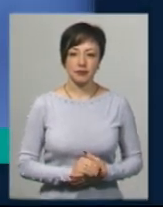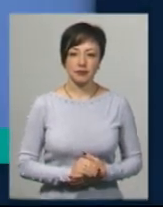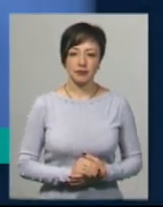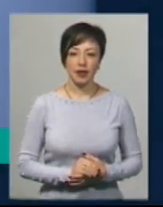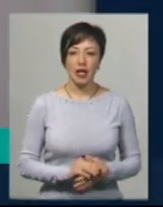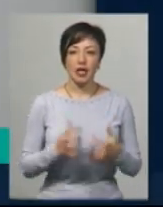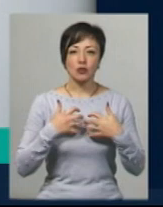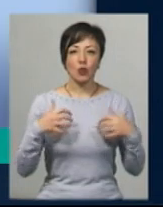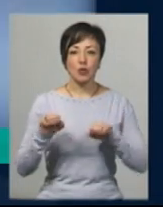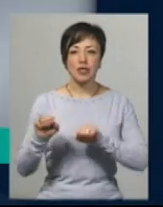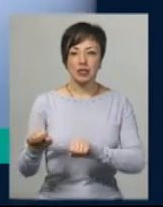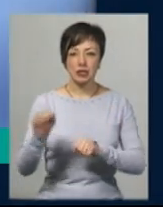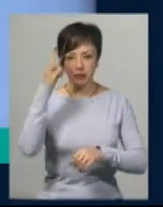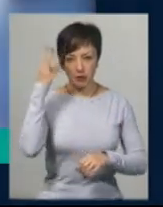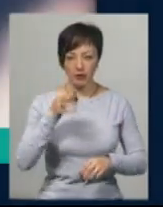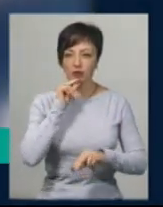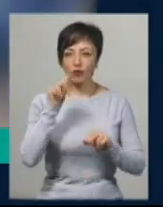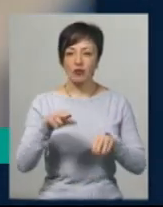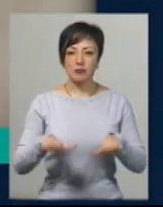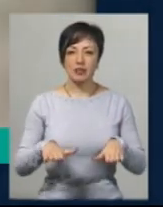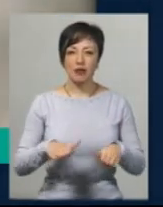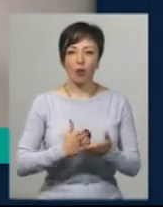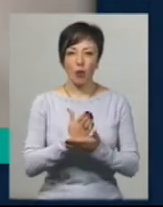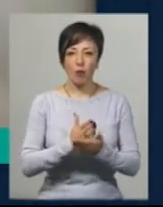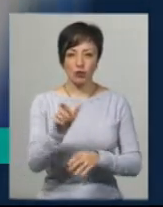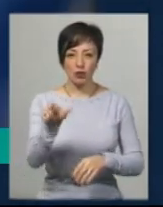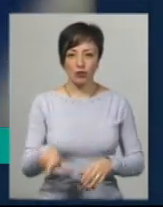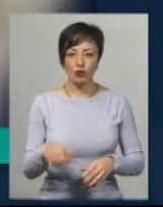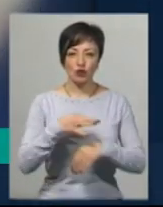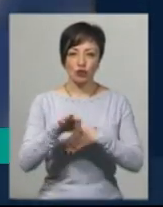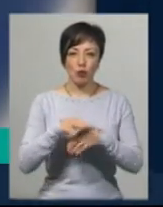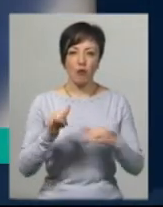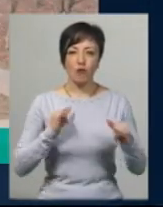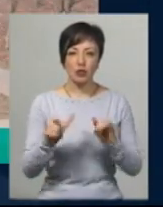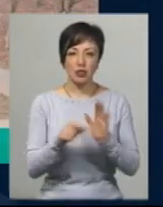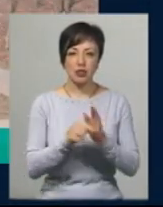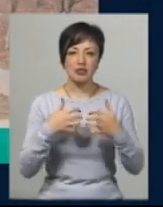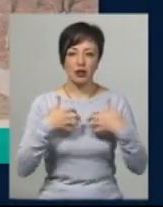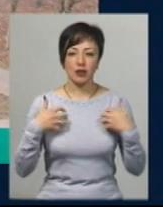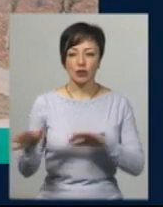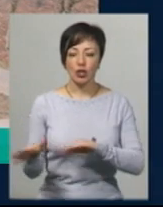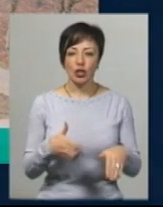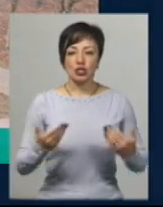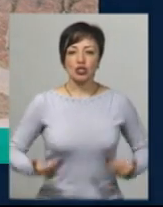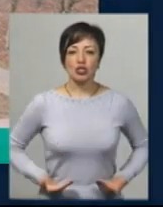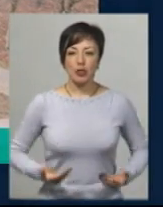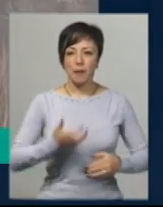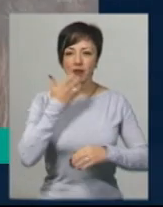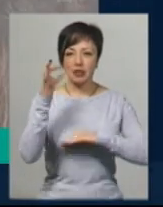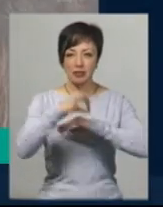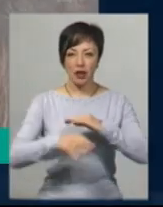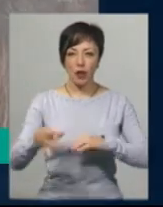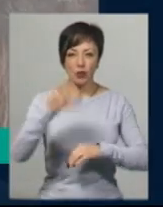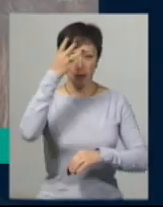Зоозахисники з Хмельниччини звинувачують місцевого посадовця у жорстокому поводженні з твариною. Жителям Південно-Західного мікрорайону